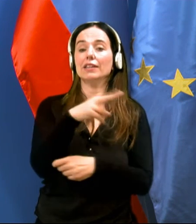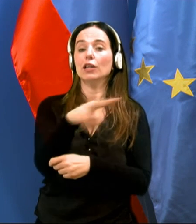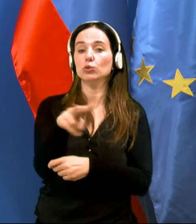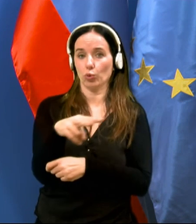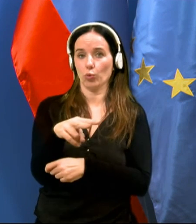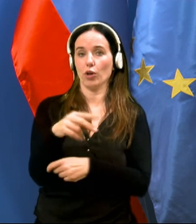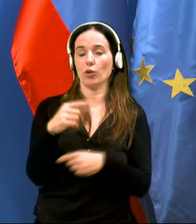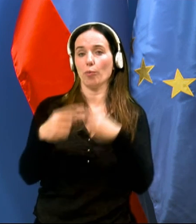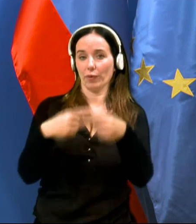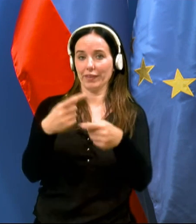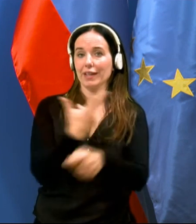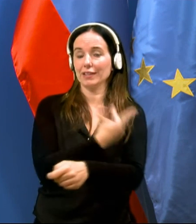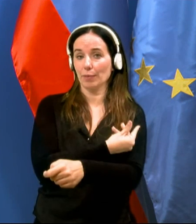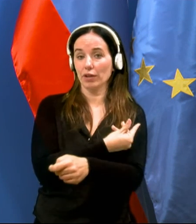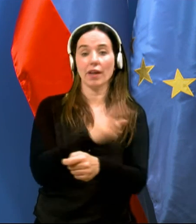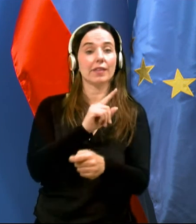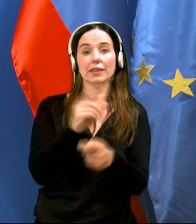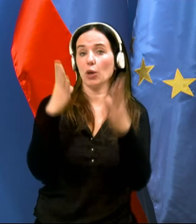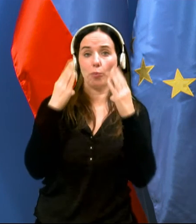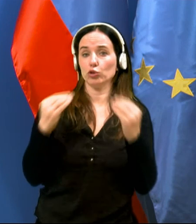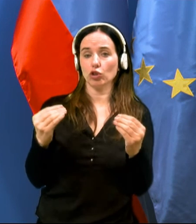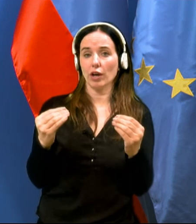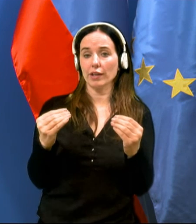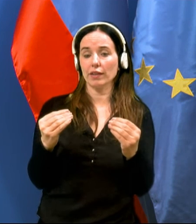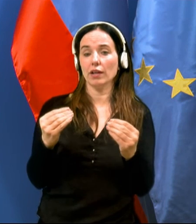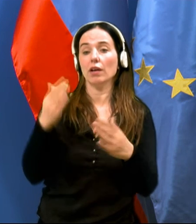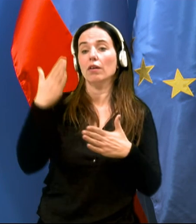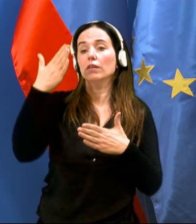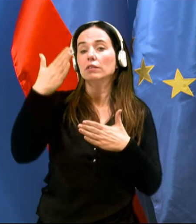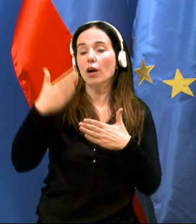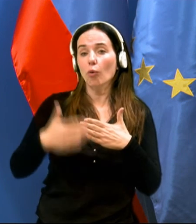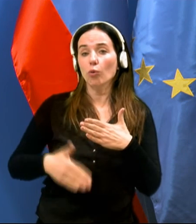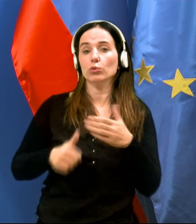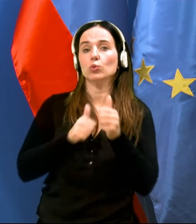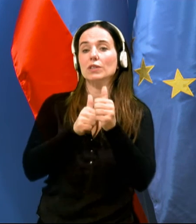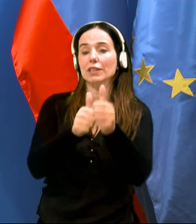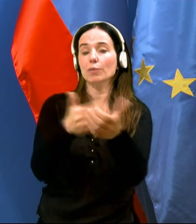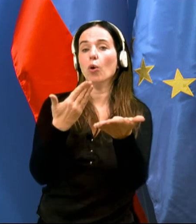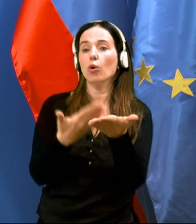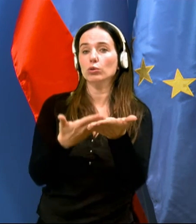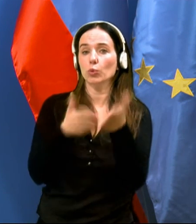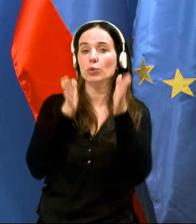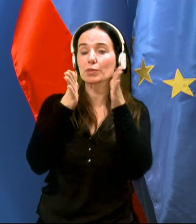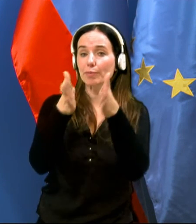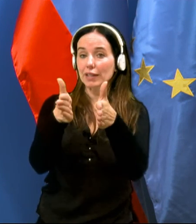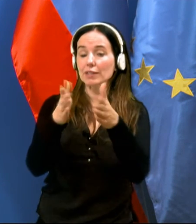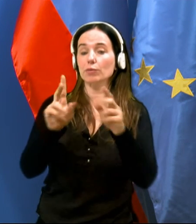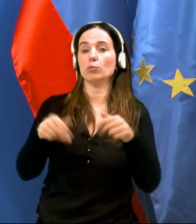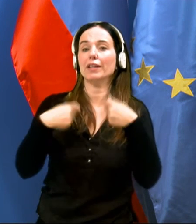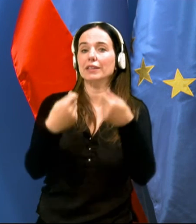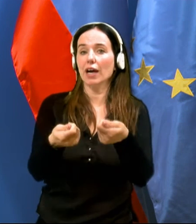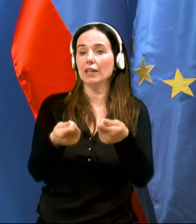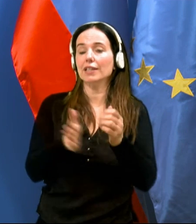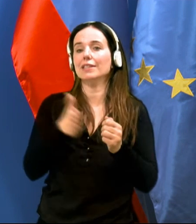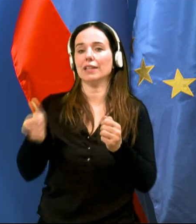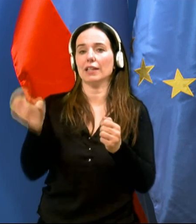relativno neobičajen, saj ne nazadnje sledimo tistim osnovnim smirnicam, ki so bile dane ravno za